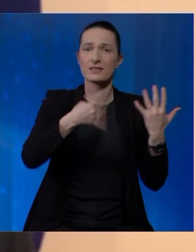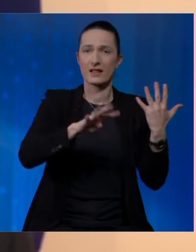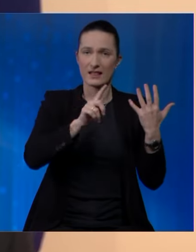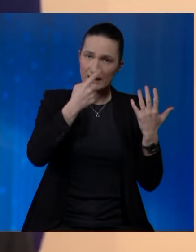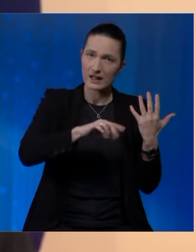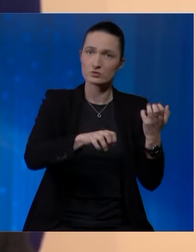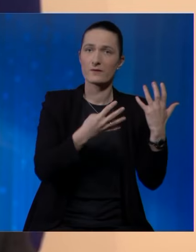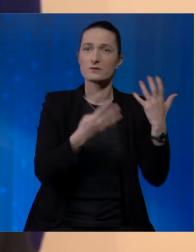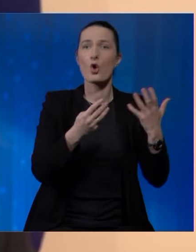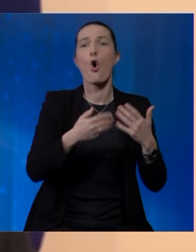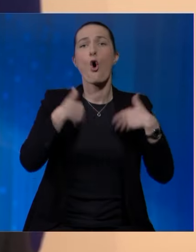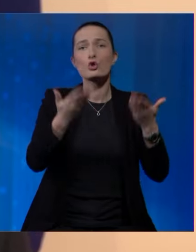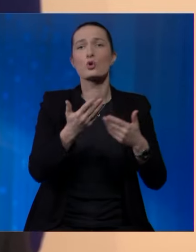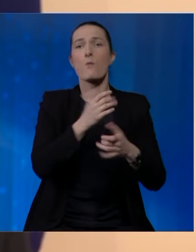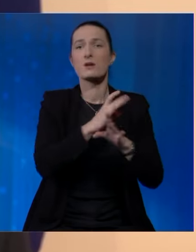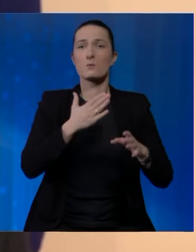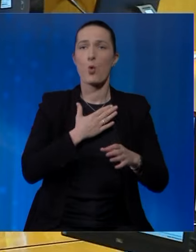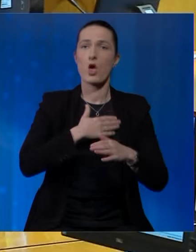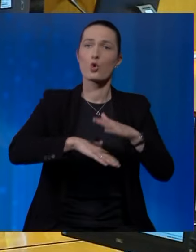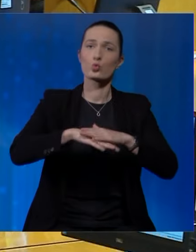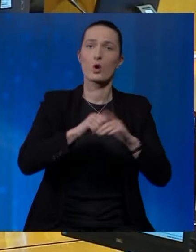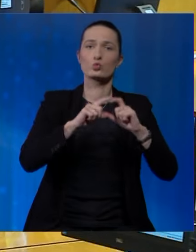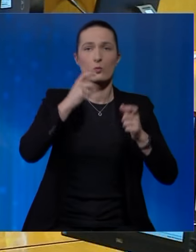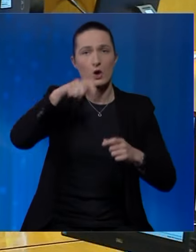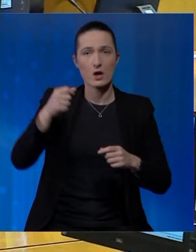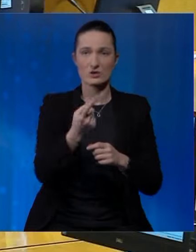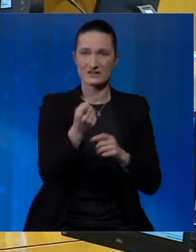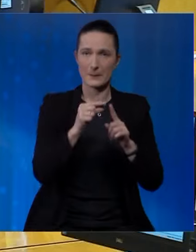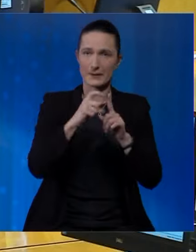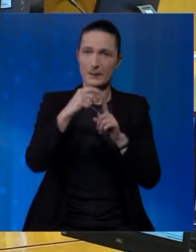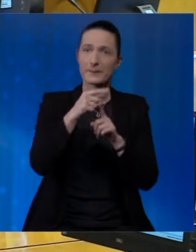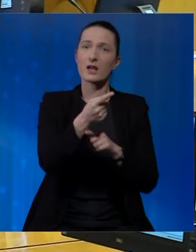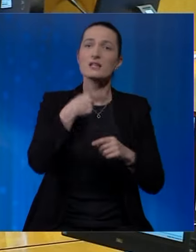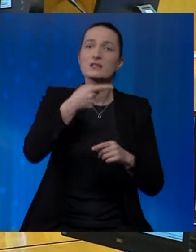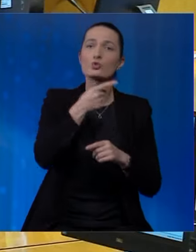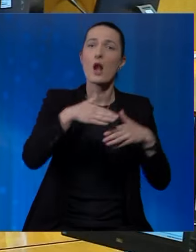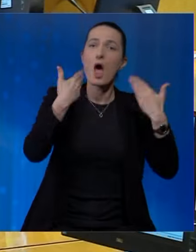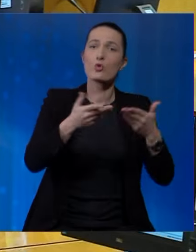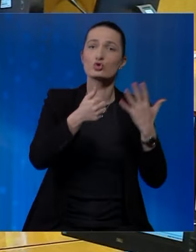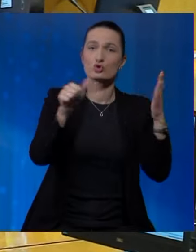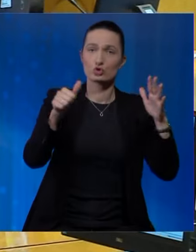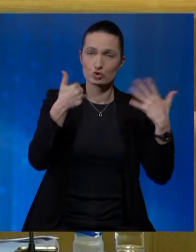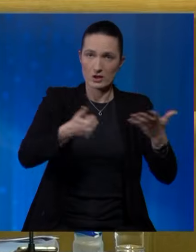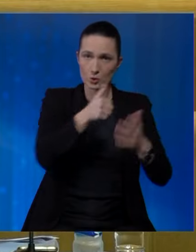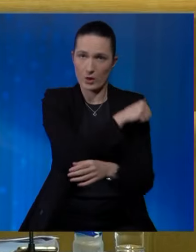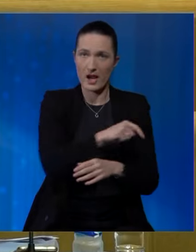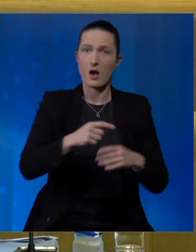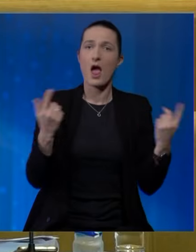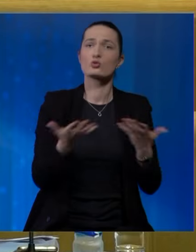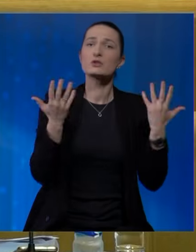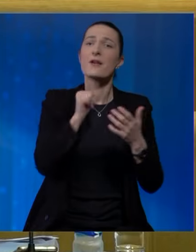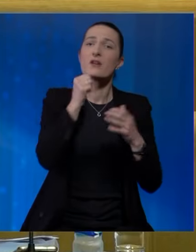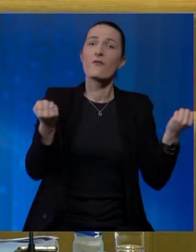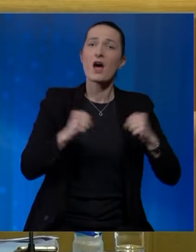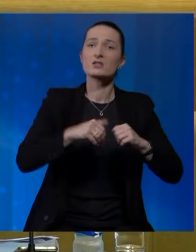odnosno bez moje ruke u Domu naroda. Iz PDP-a ističu da je nakon šest godina ekskluziviteta i vlasništva nad